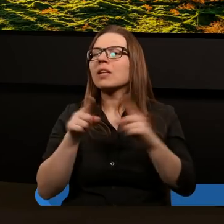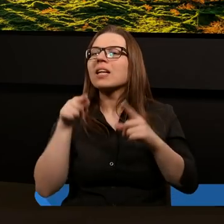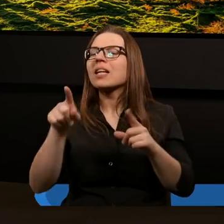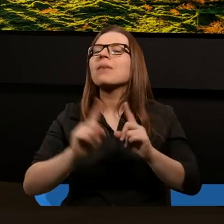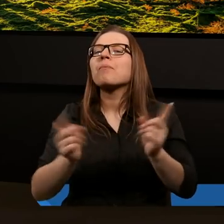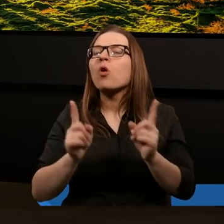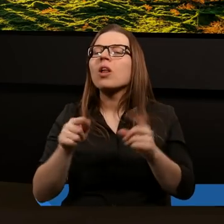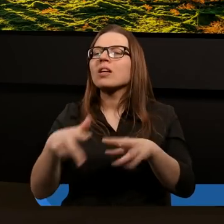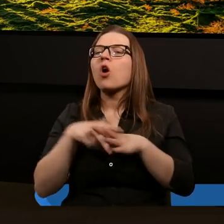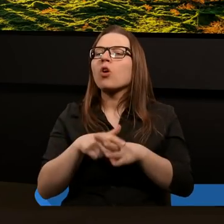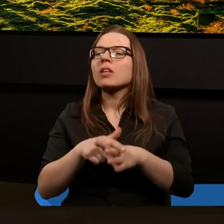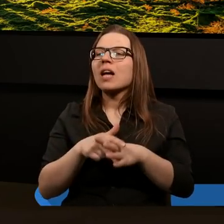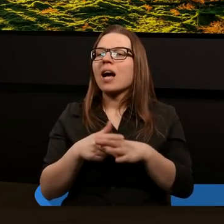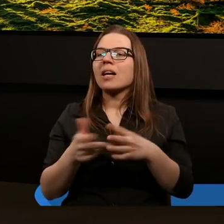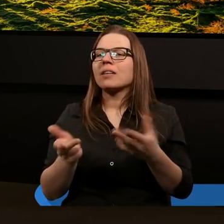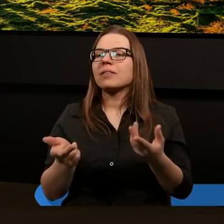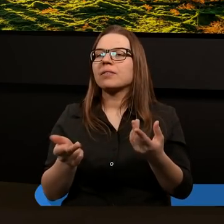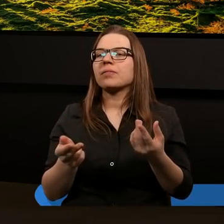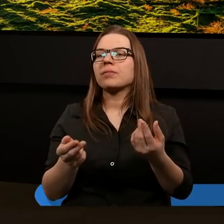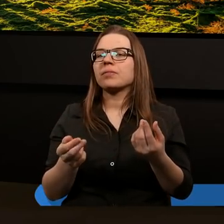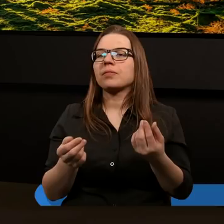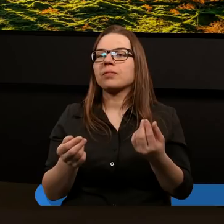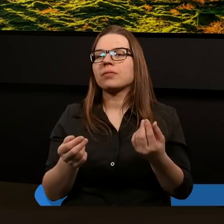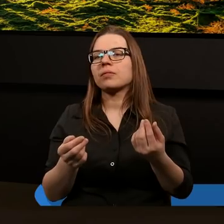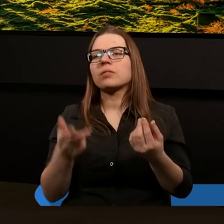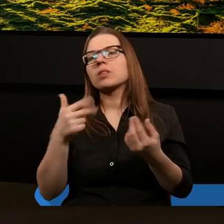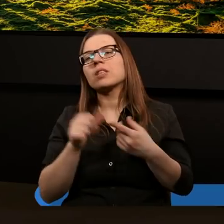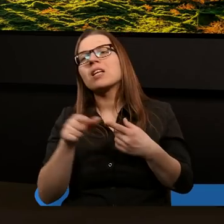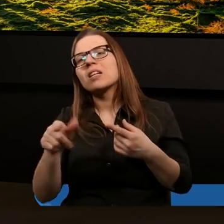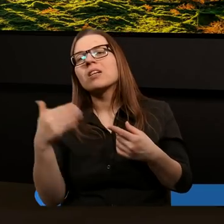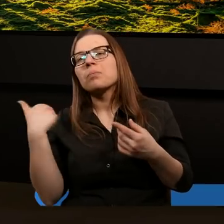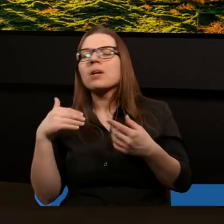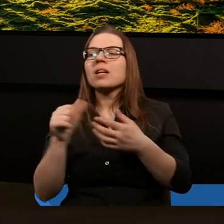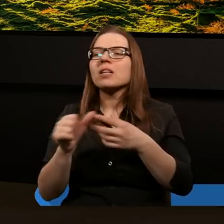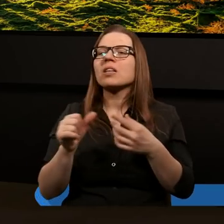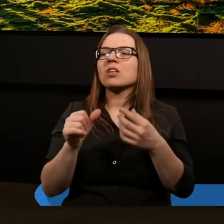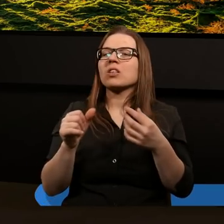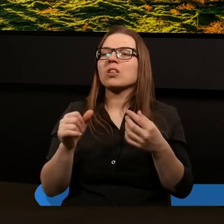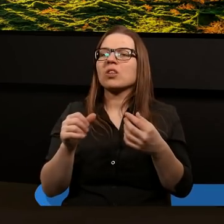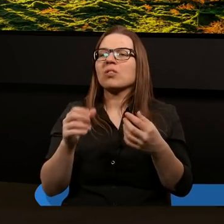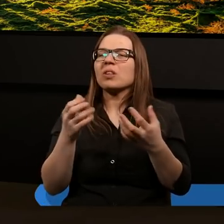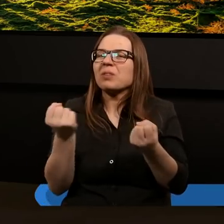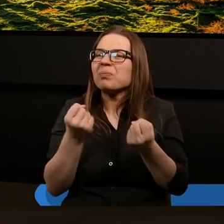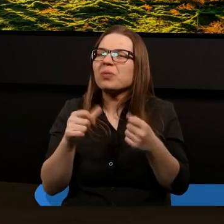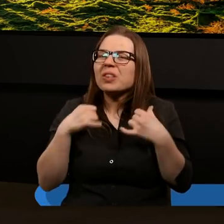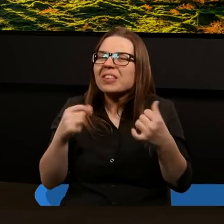ta symbolika tego konia? Mówią, że to nie tyle jest biawej licziny, trupiosiny, prawda?